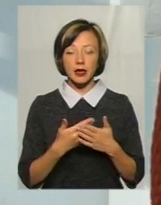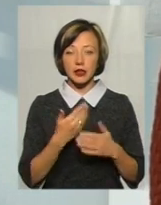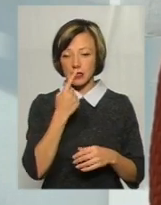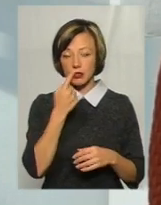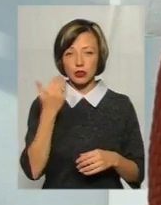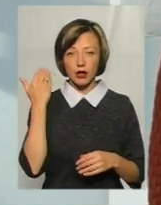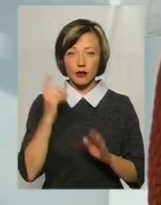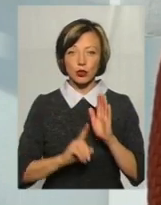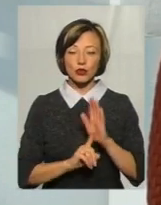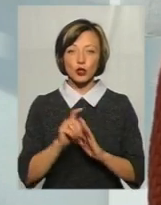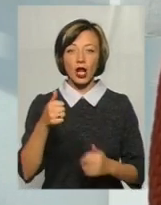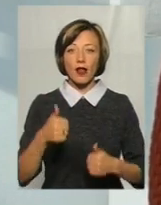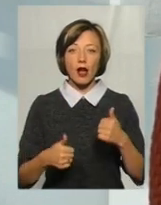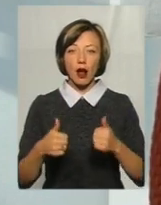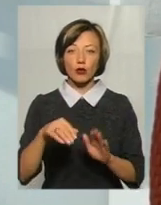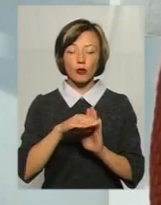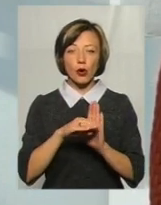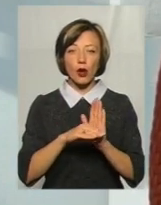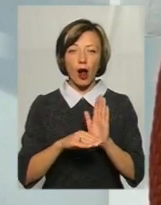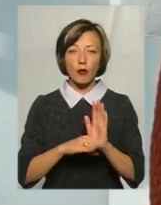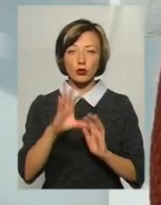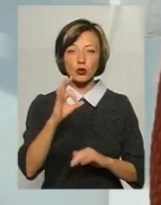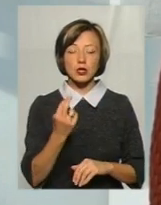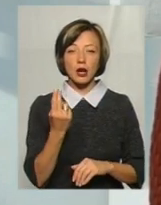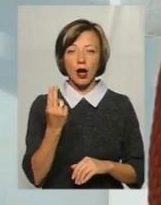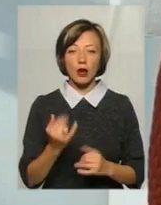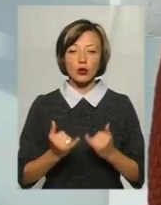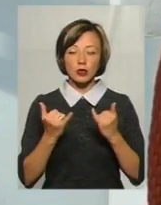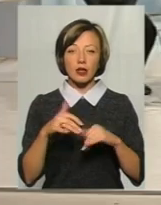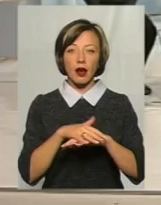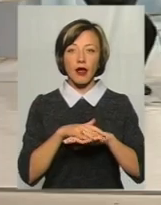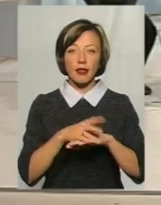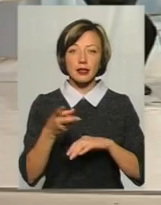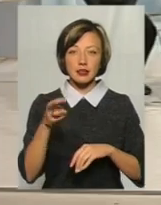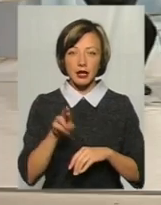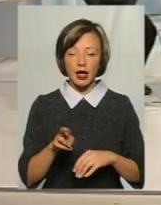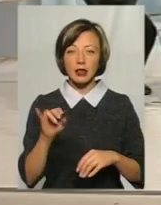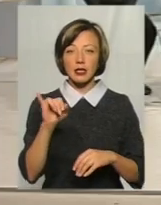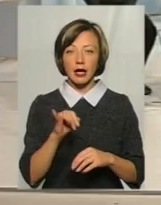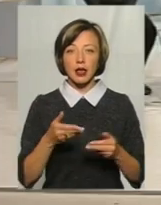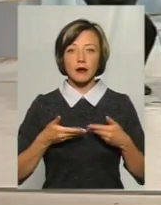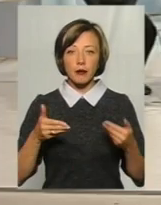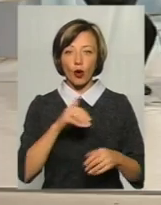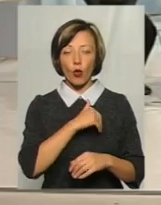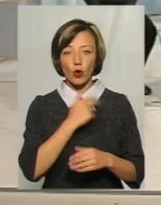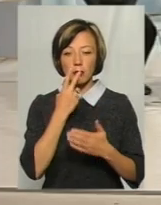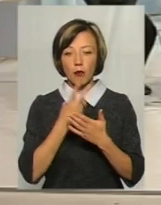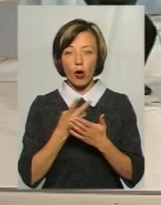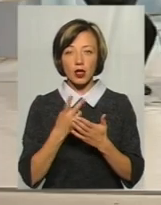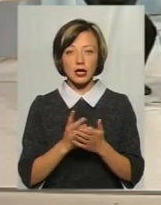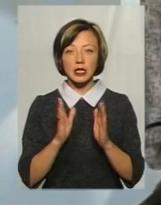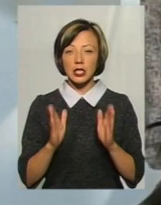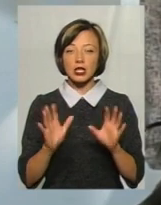розпочали грантову програму соціальну для населення. І ми хочемо показати, що не лише на